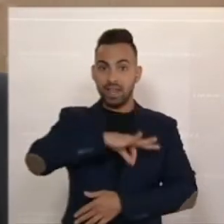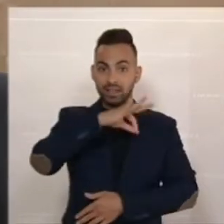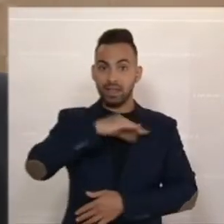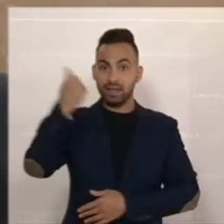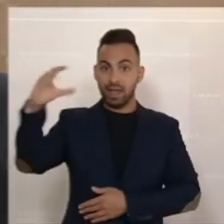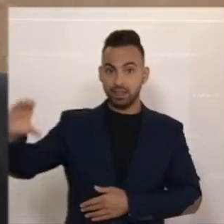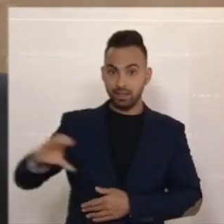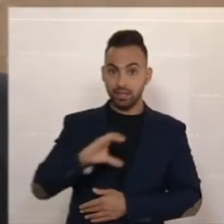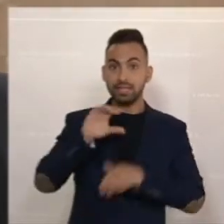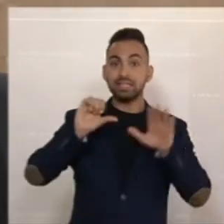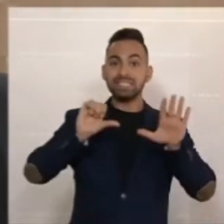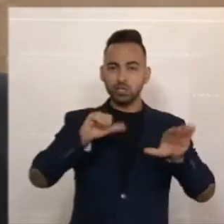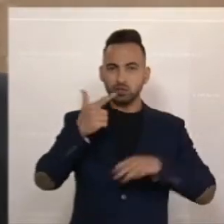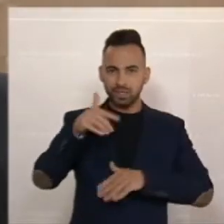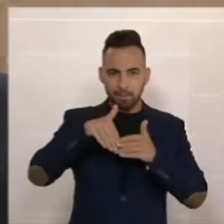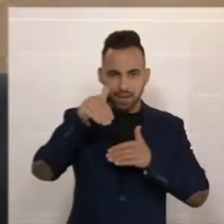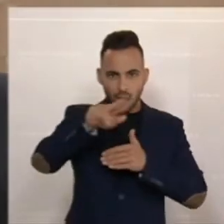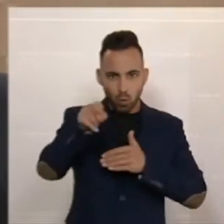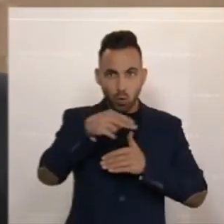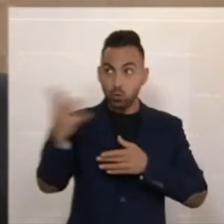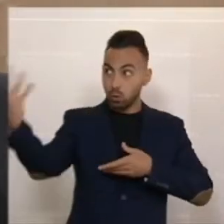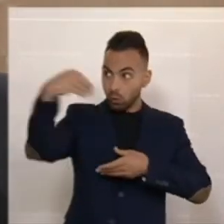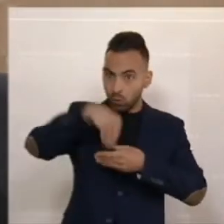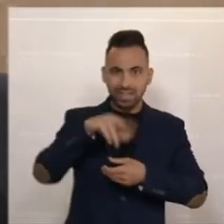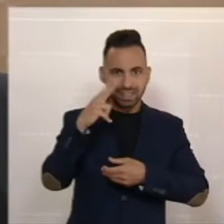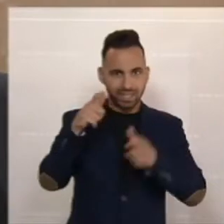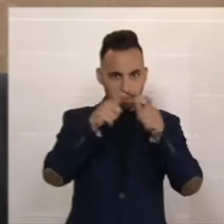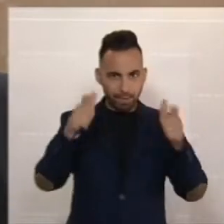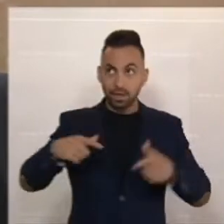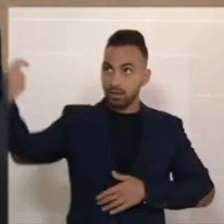Milliarden Euro Entlastung, die dieses dritte Paket beinhalten.